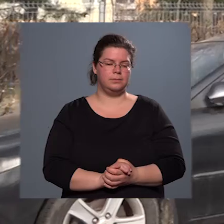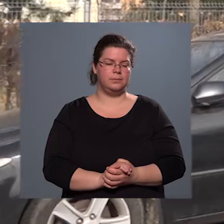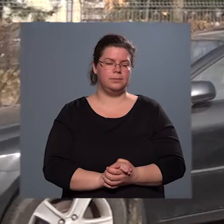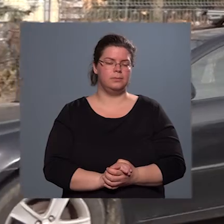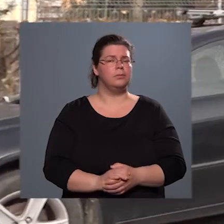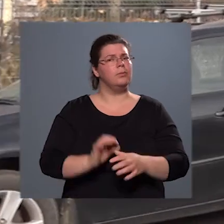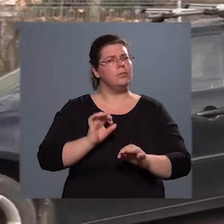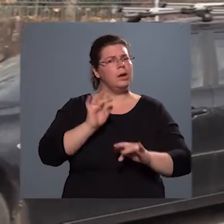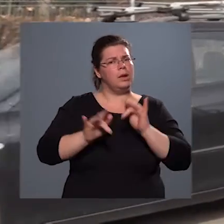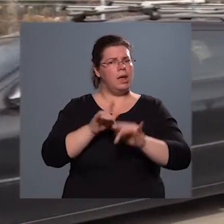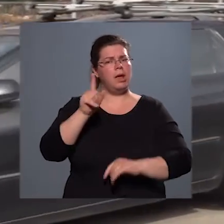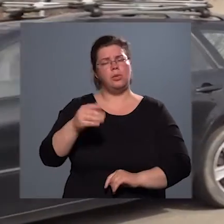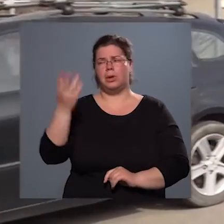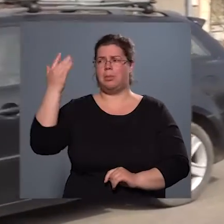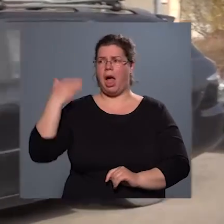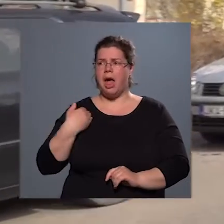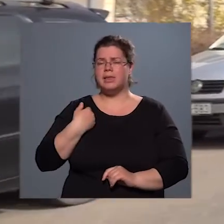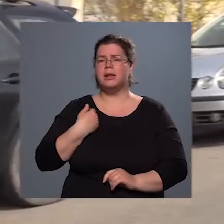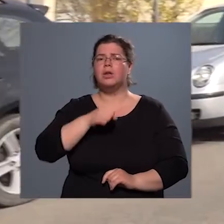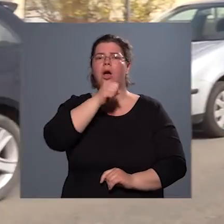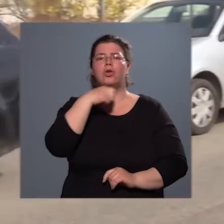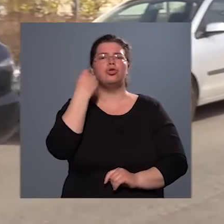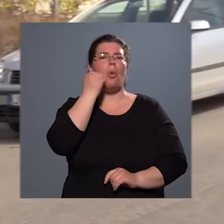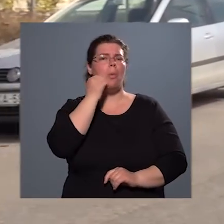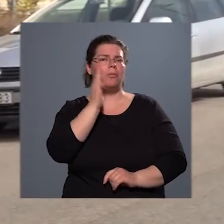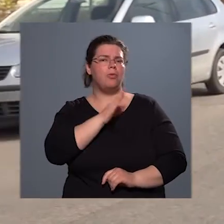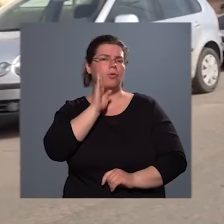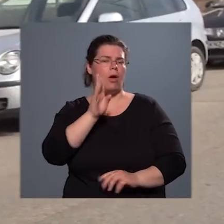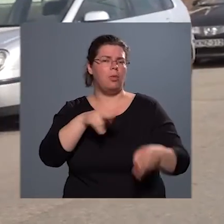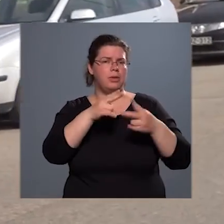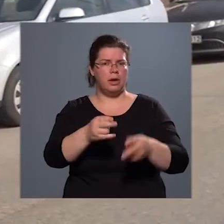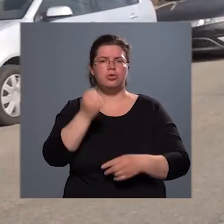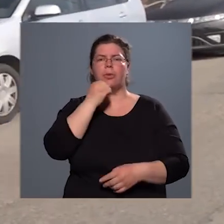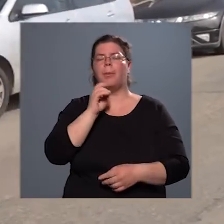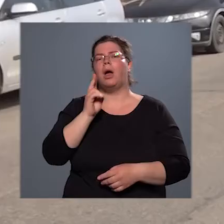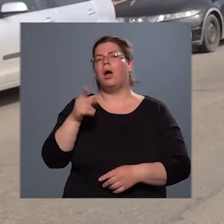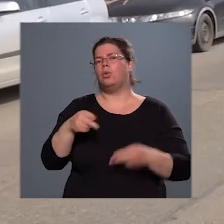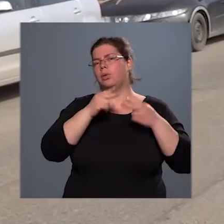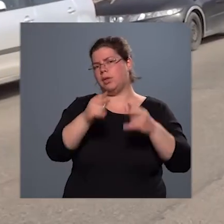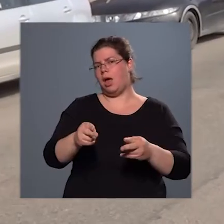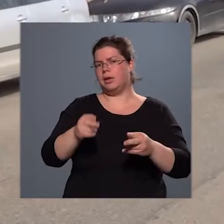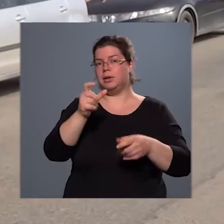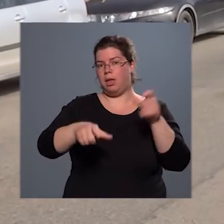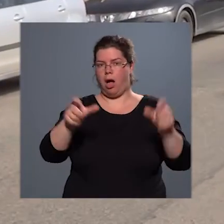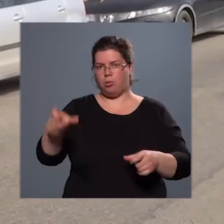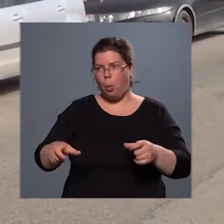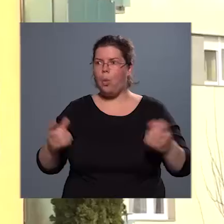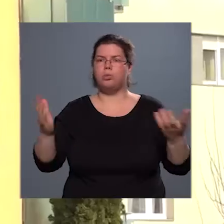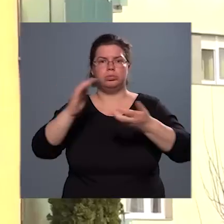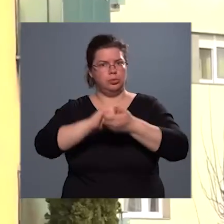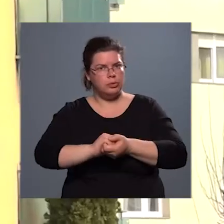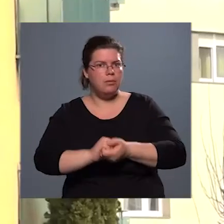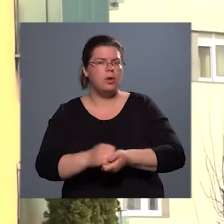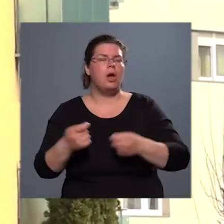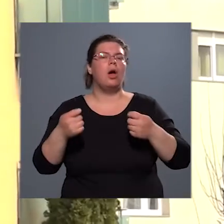Jó pár hónappal ezelőtt a Sonfa utcai és Makk utcai társasházak lakói összefogtak. A közös képviselőjük